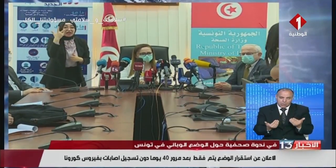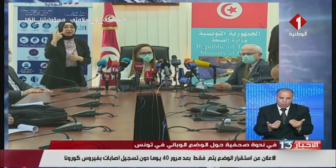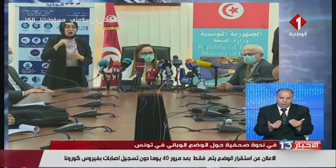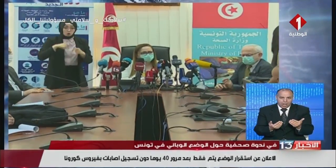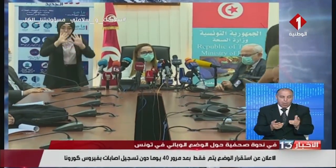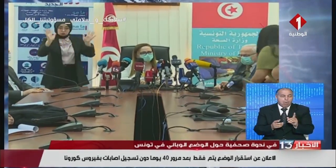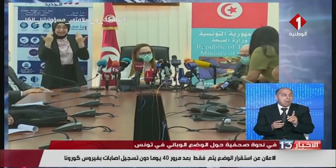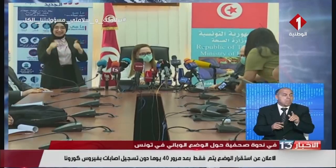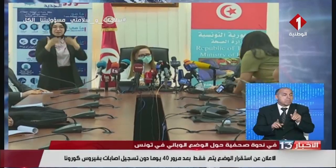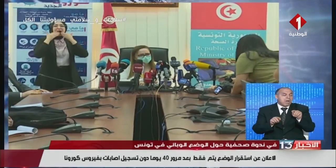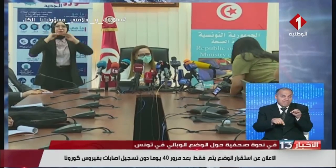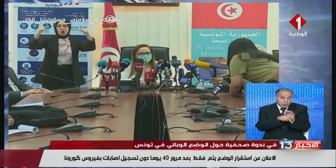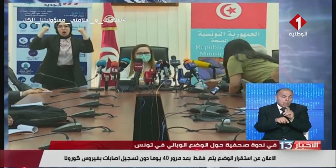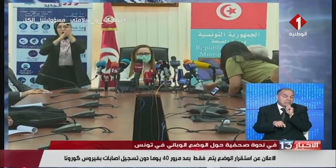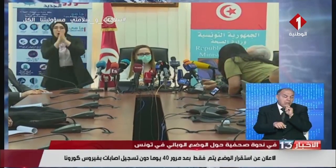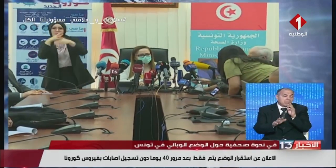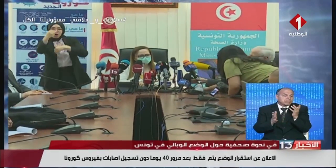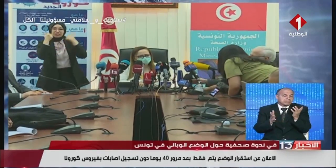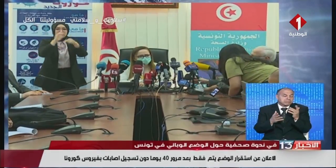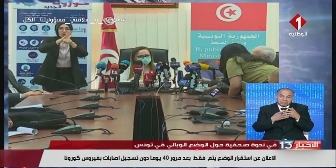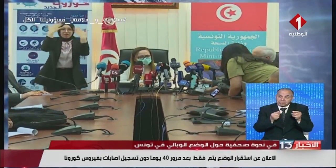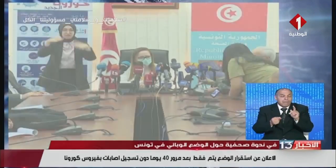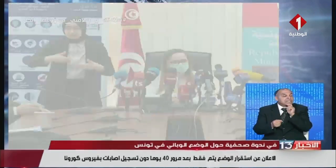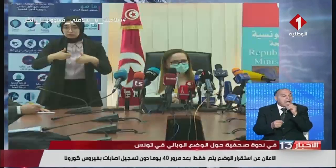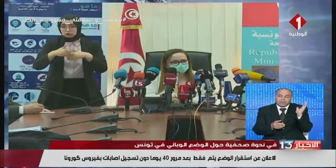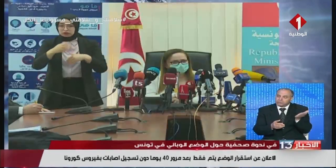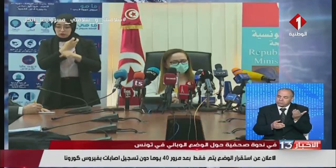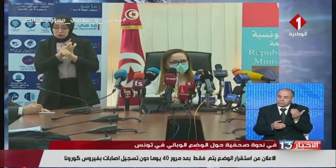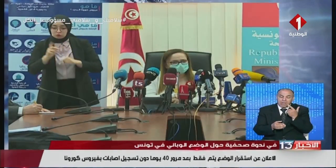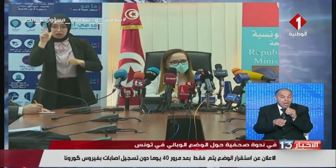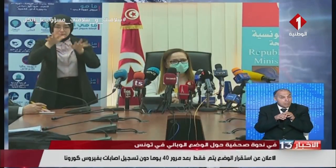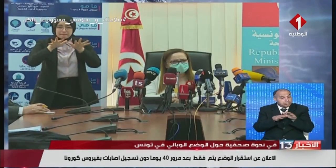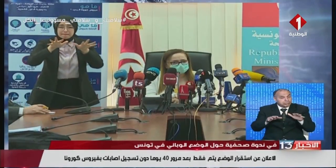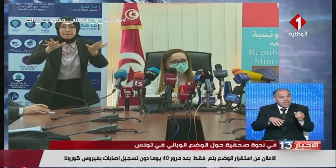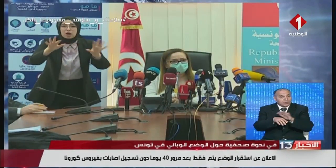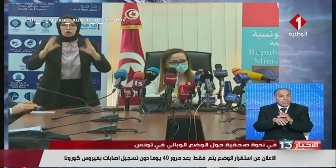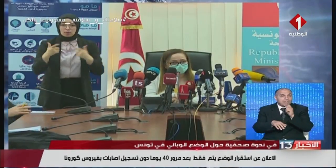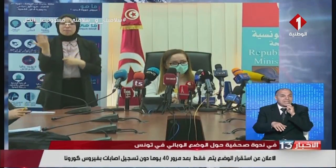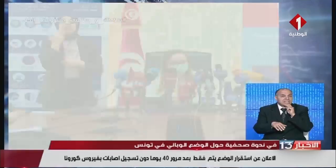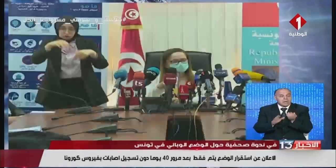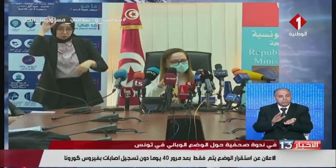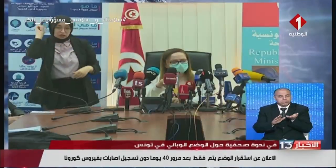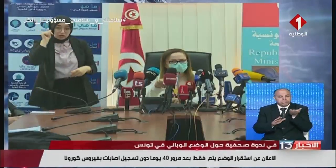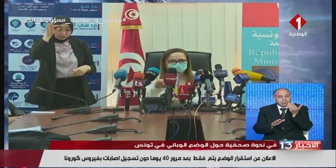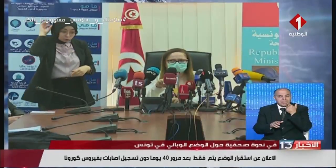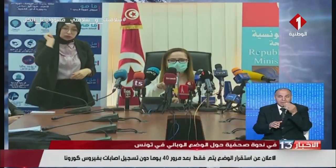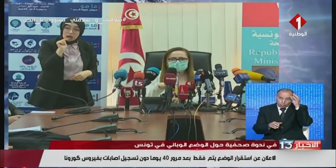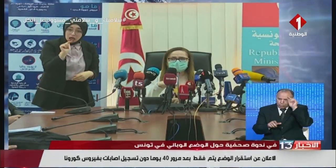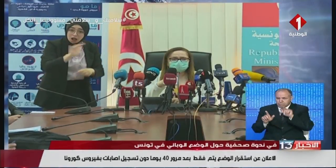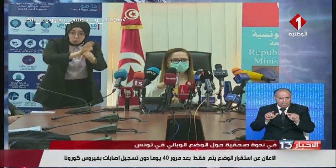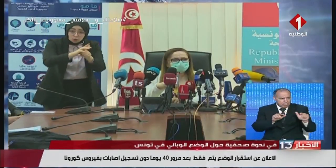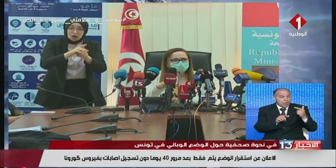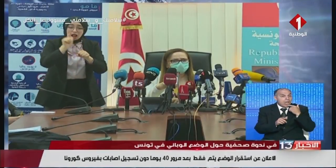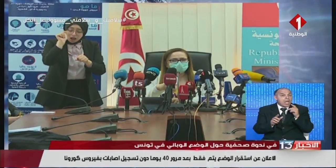هذا ما يعنيش أنه الفيروس هذا ما عادش موجود في تونس انتشار الفيروس هذا ما زال مرتفع ما زال يدور في تونس